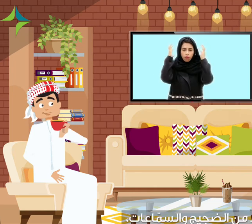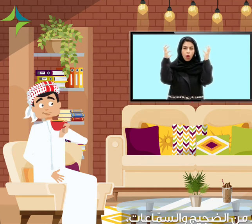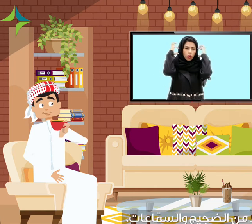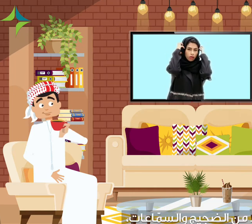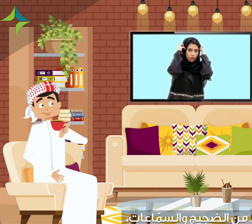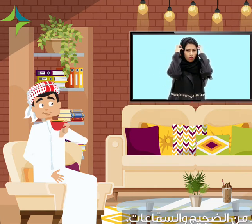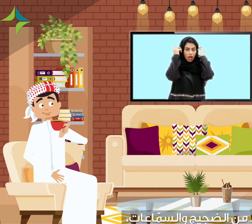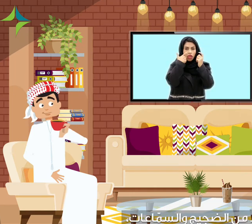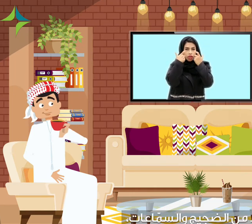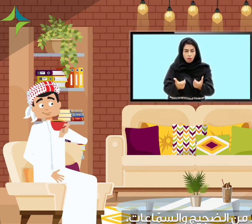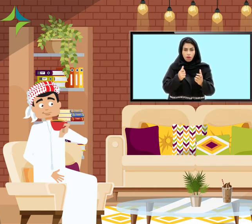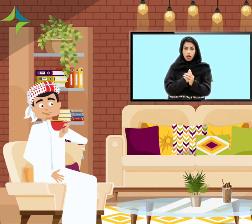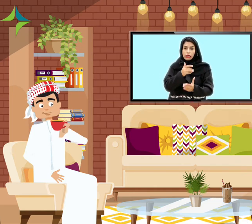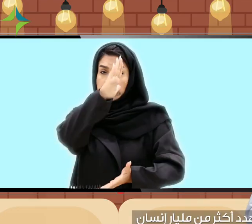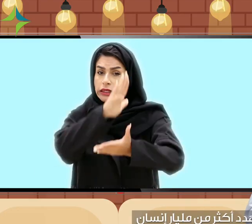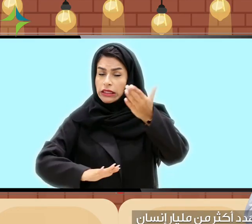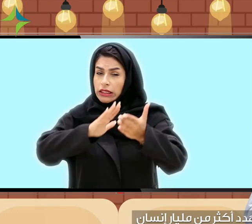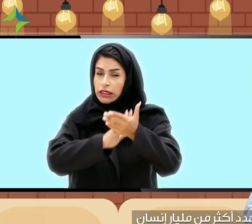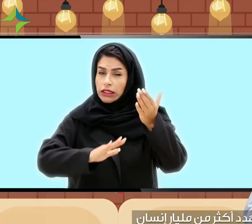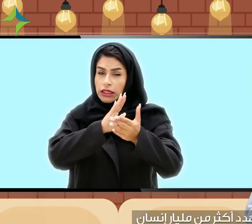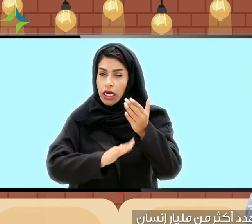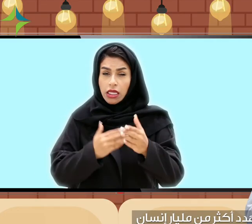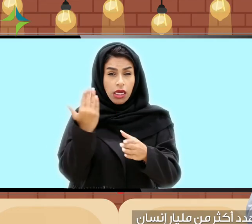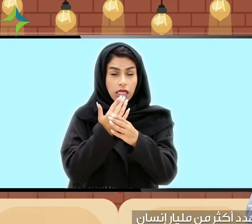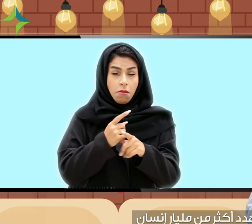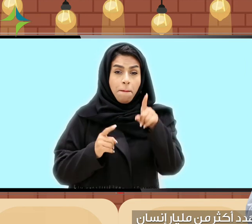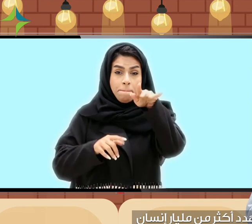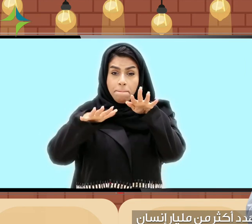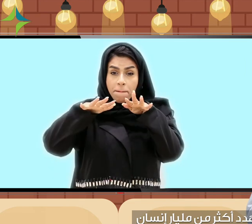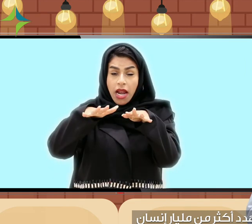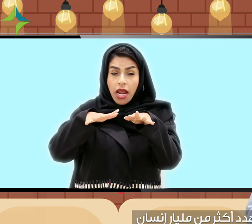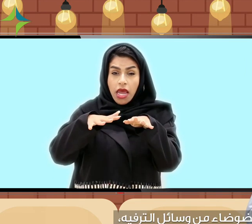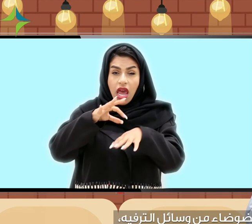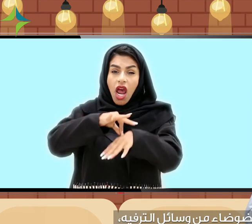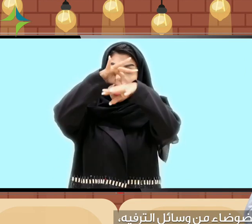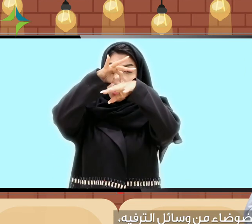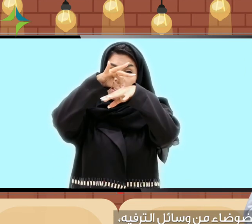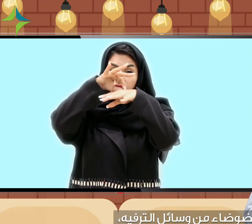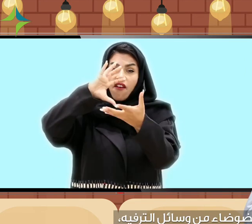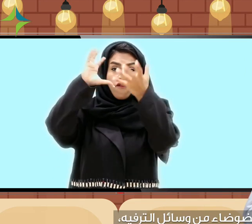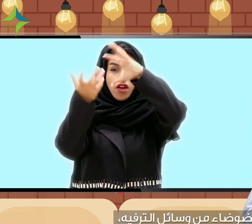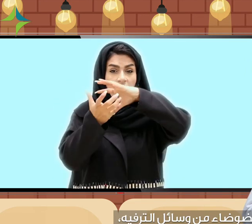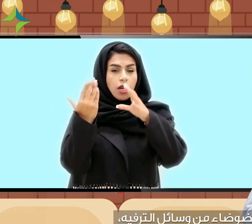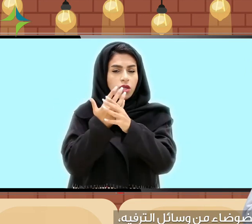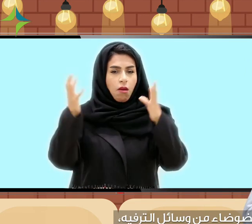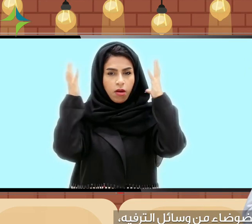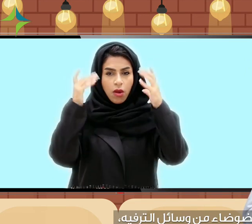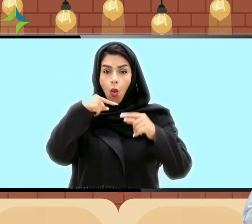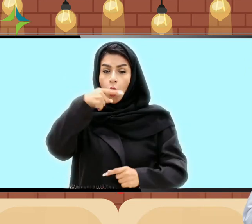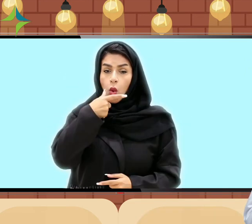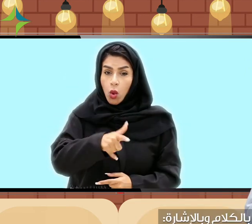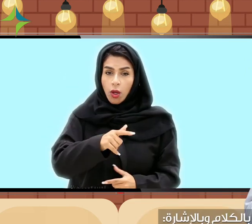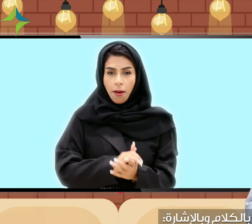يسعيد من الضجيج والسماعات فهناك خبر يهدد أكثر من مليار إنسان بسبب التعرض للضوضاء من وسائل